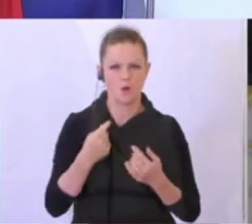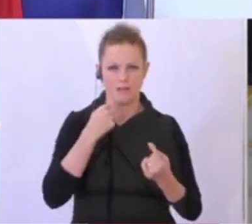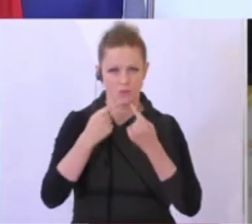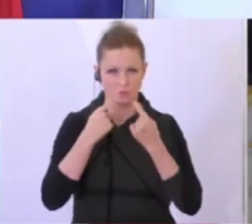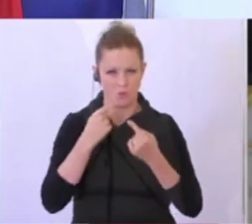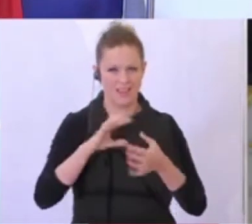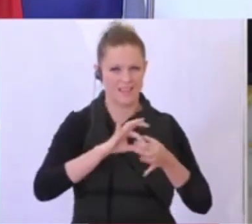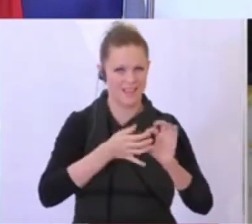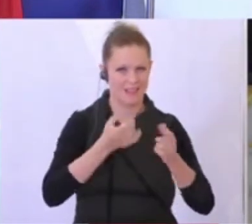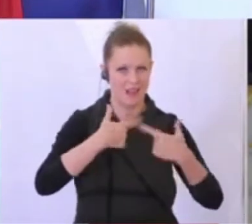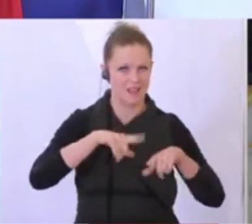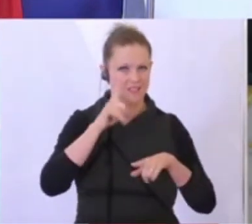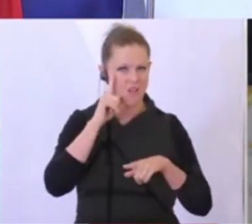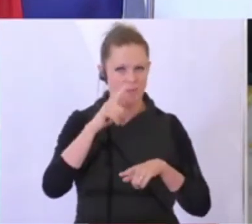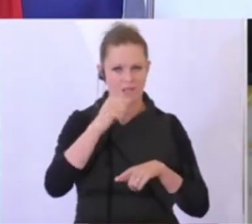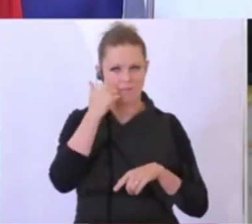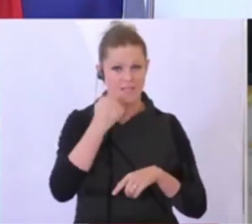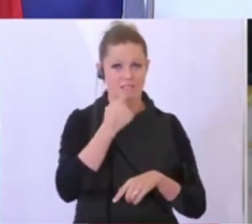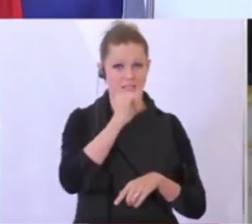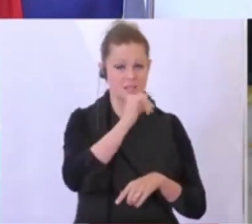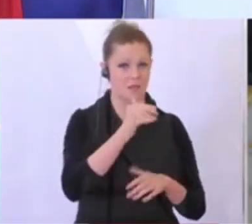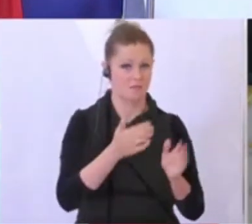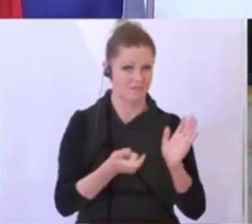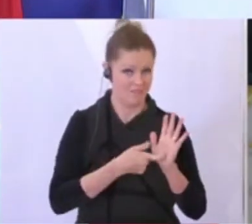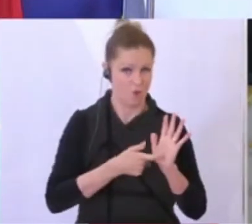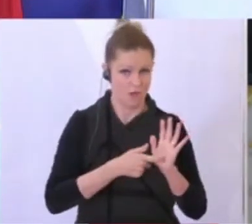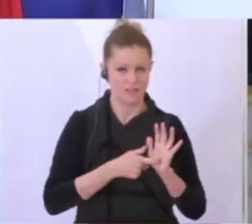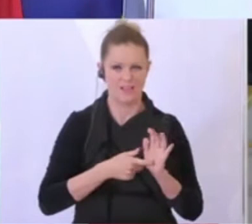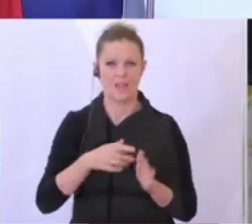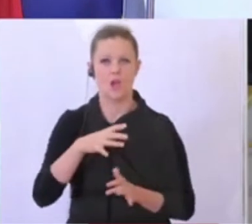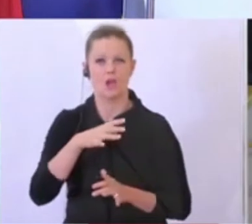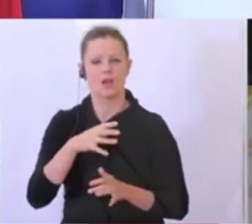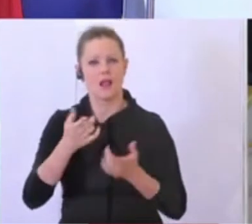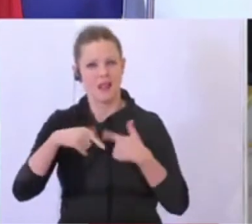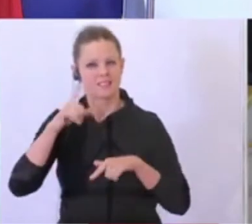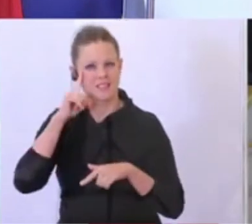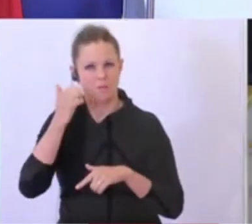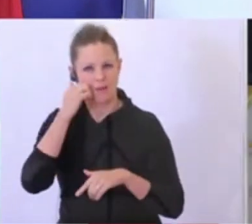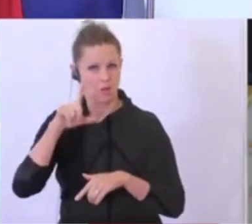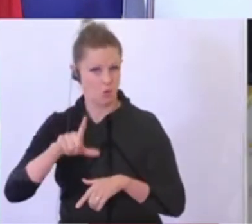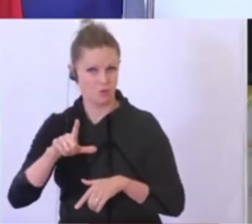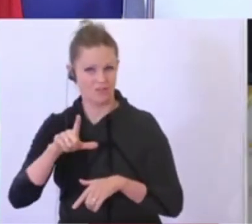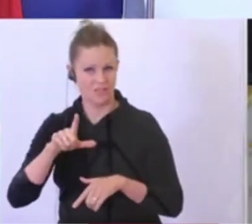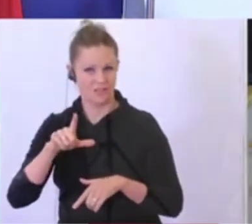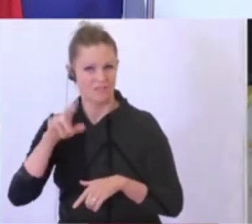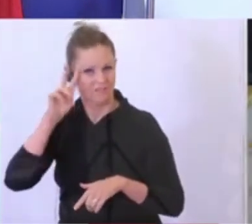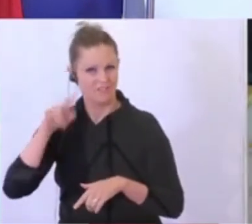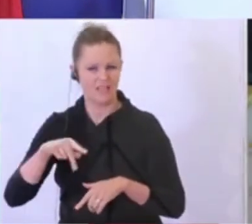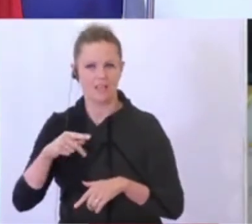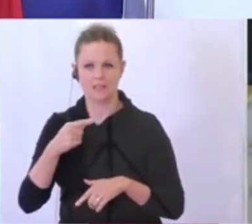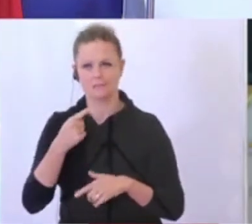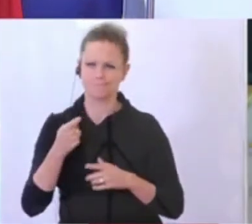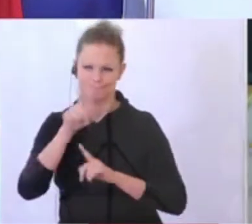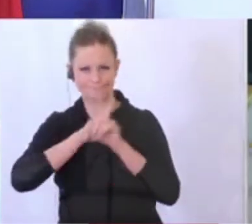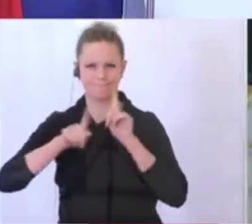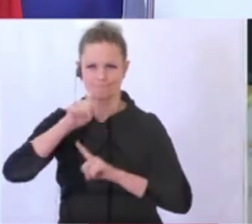Landeshauptmann hat das gefordert. Der Bürgermeister Ludwig hat sich da eher skeptisch geäußert, ohne jetzt zu viel aus der Sitzung zu verraten.